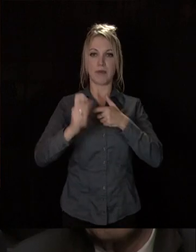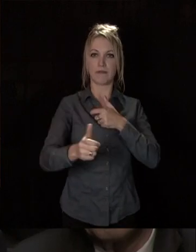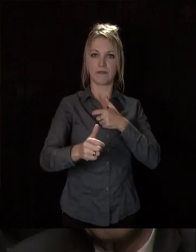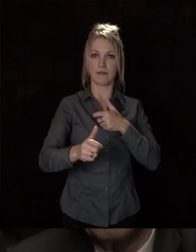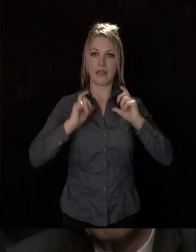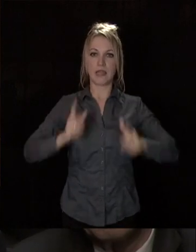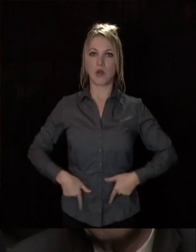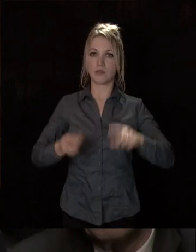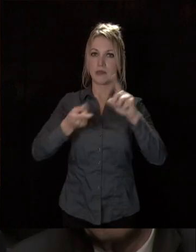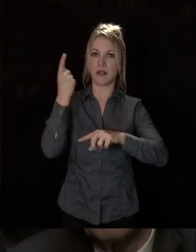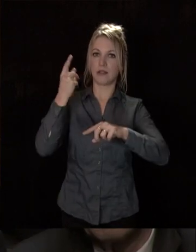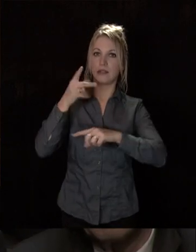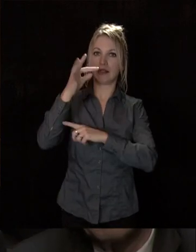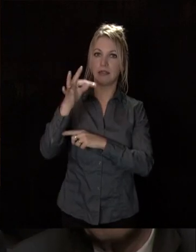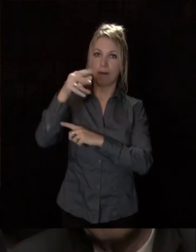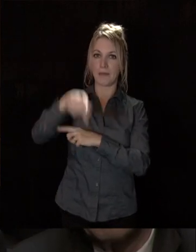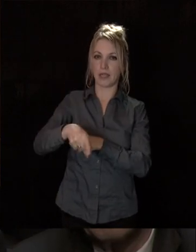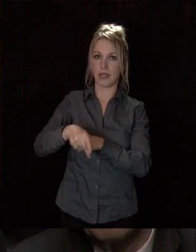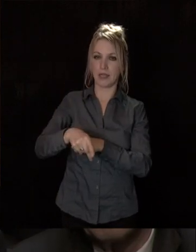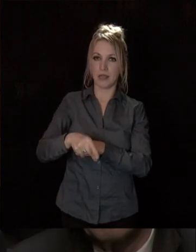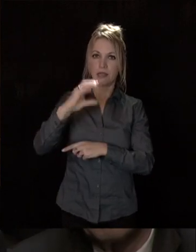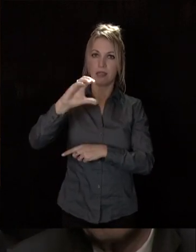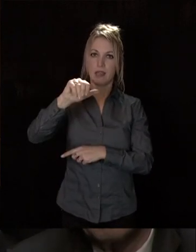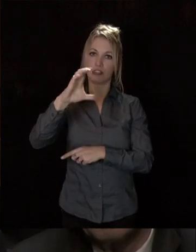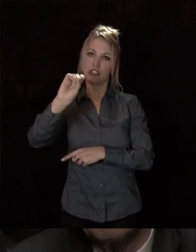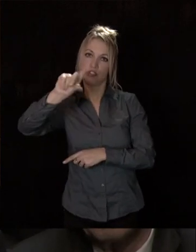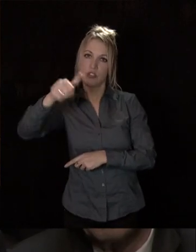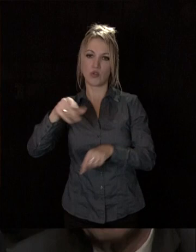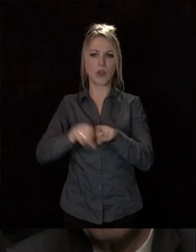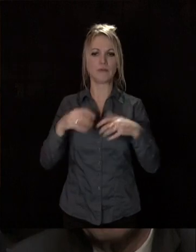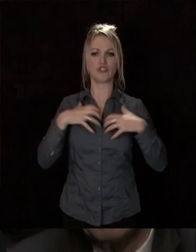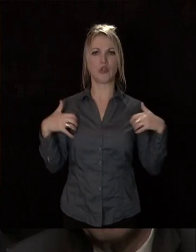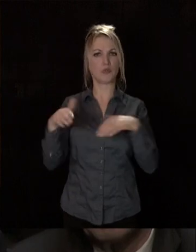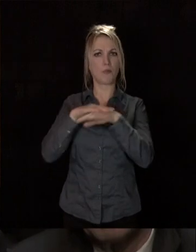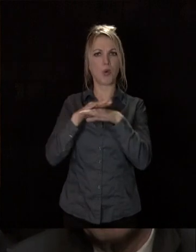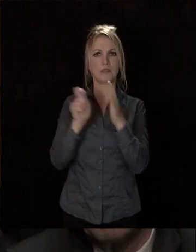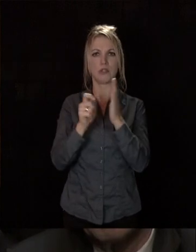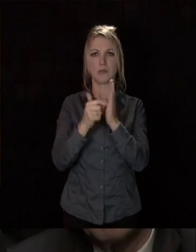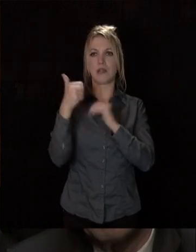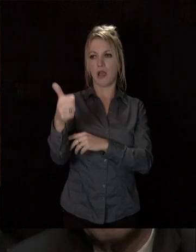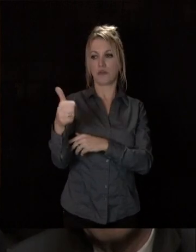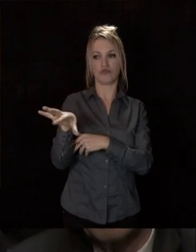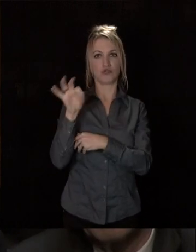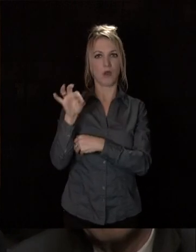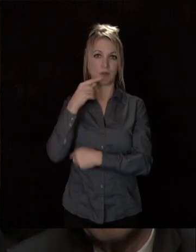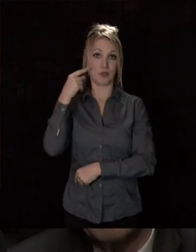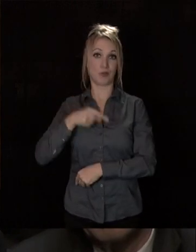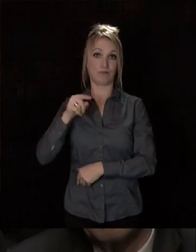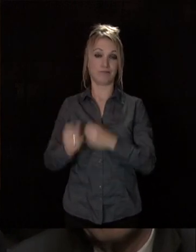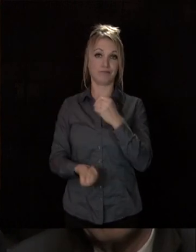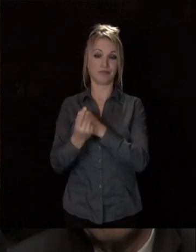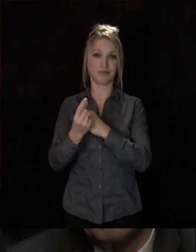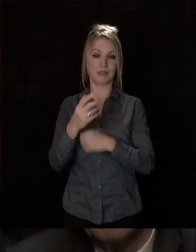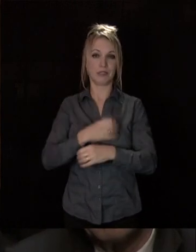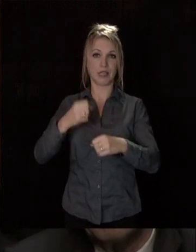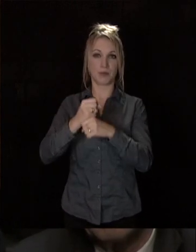'école spéciale des travaux publics de Cachan qui, comme Sciences Po en 2001, a choisi, ont choisi notre métropole. Nous